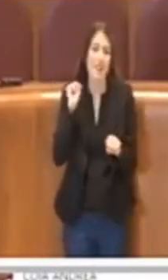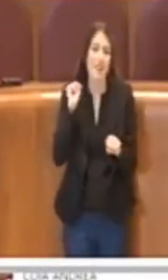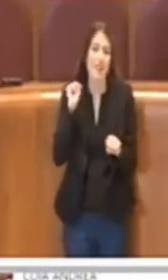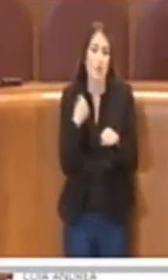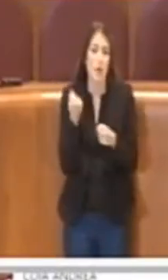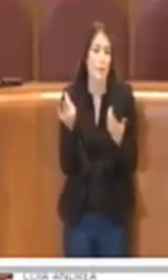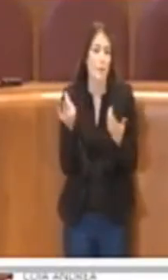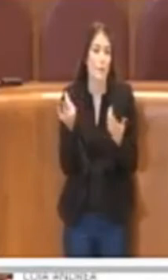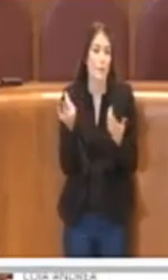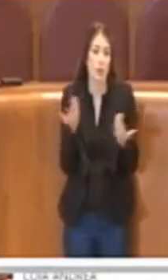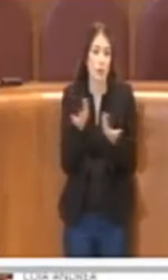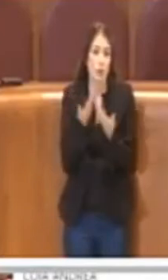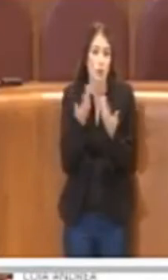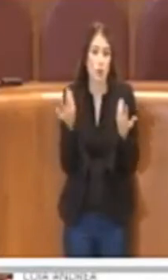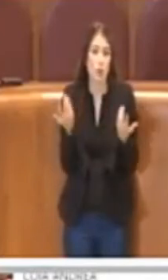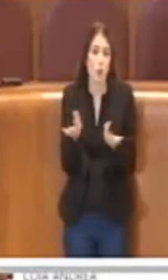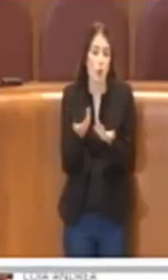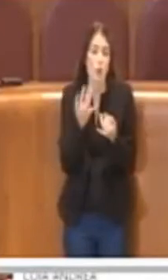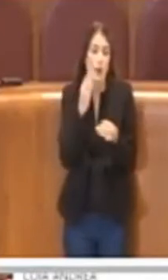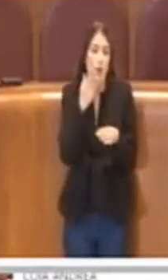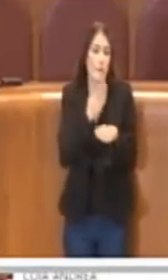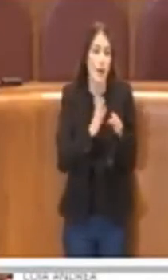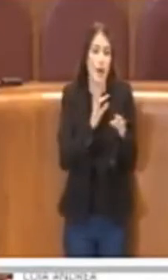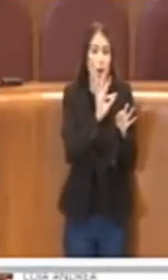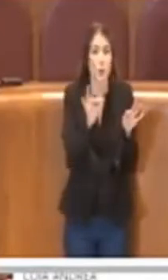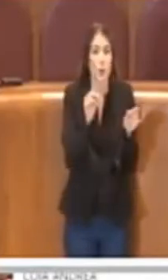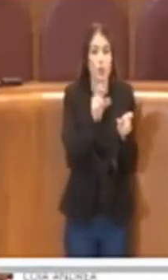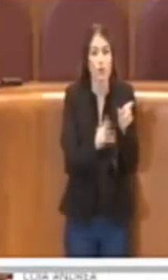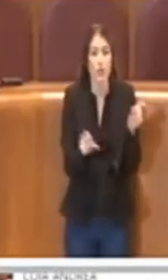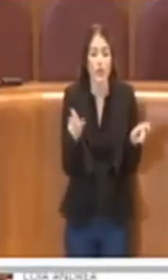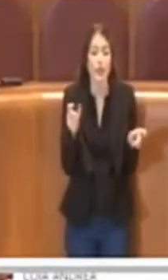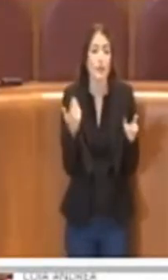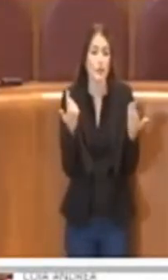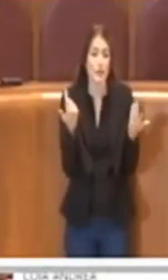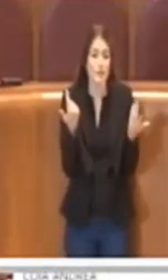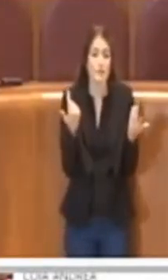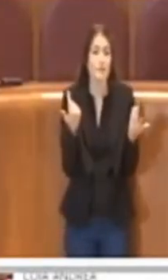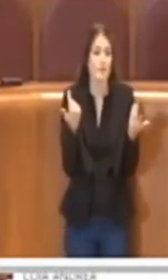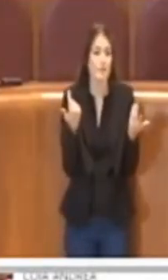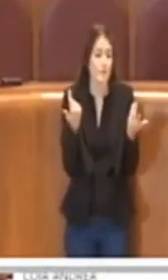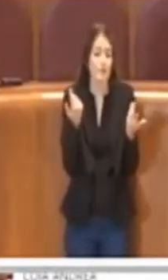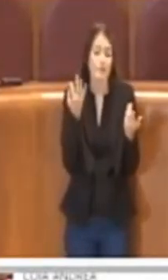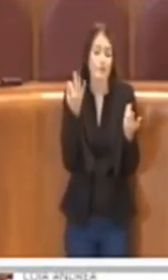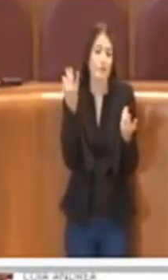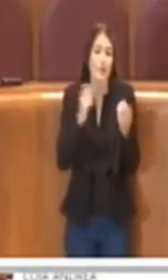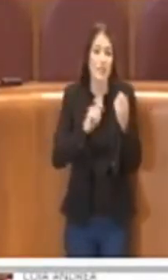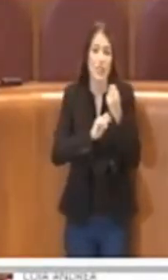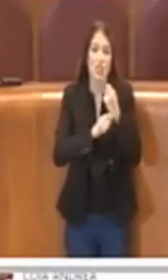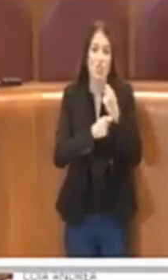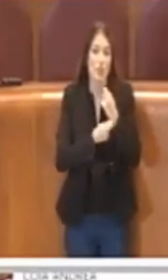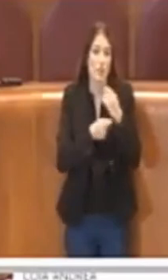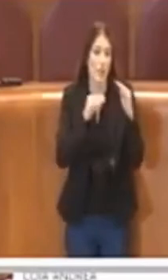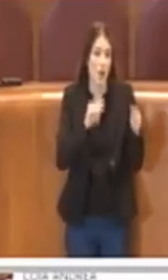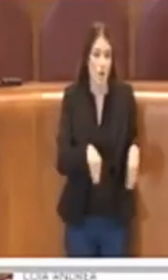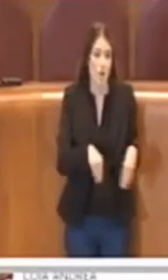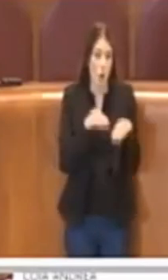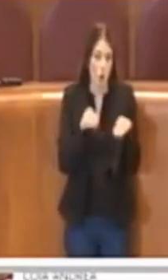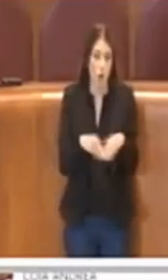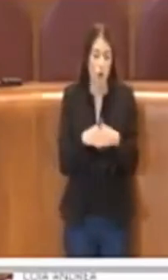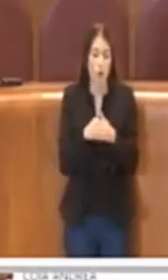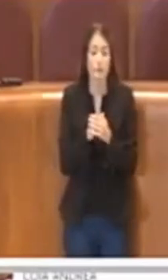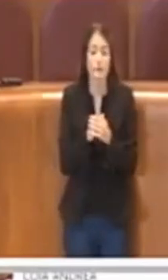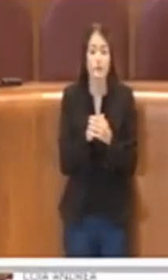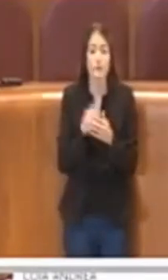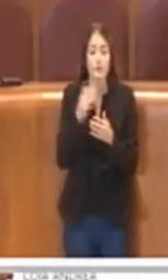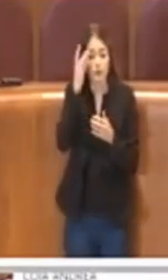in parte da alcuni cittadini assolutamente indisciplinato e questo è ovvio